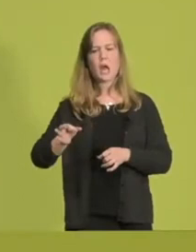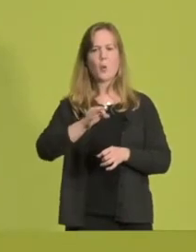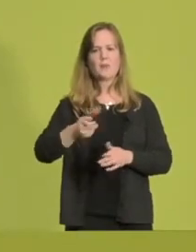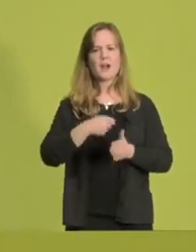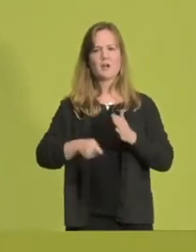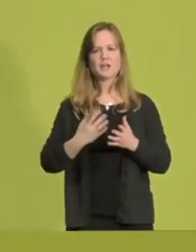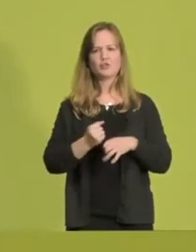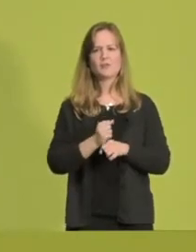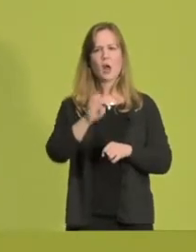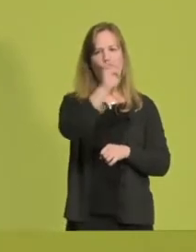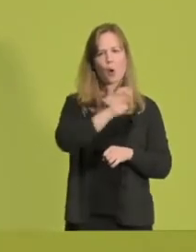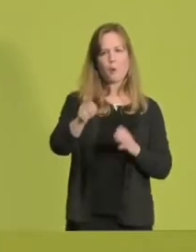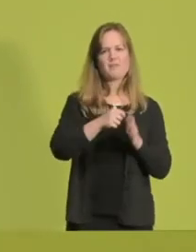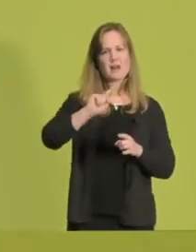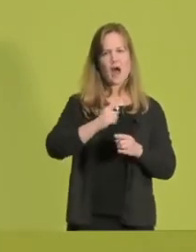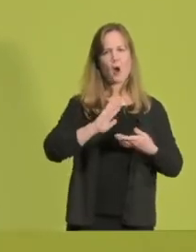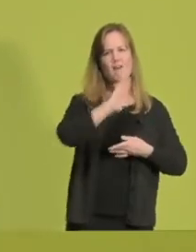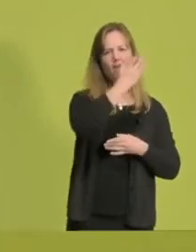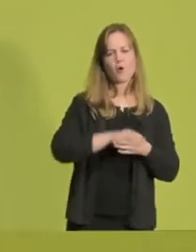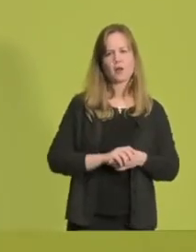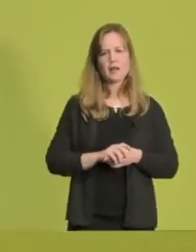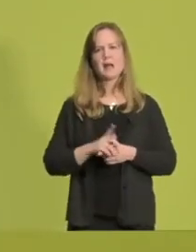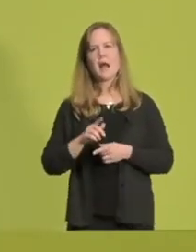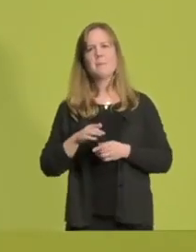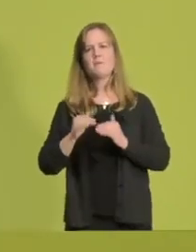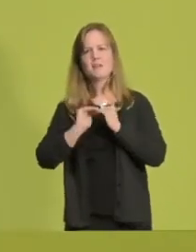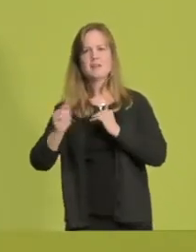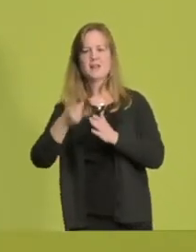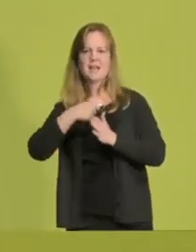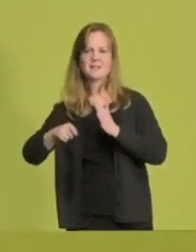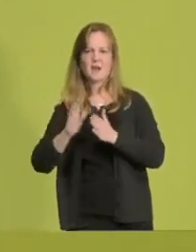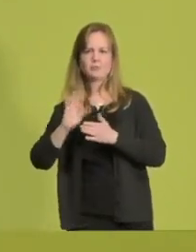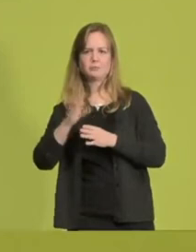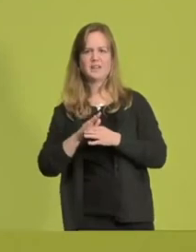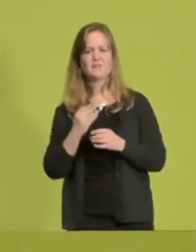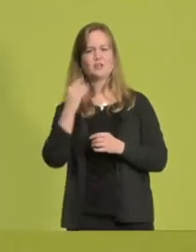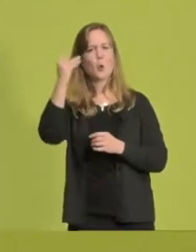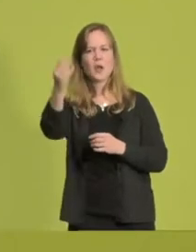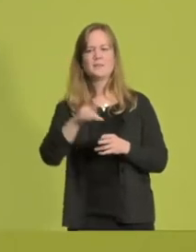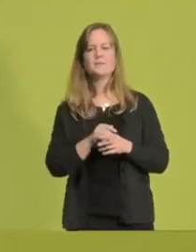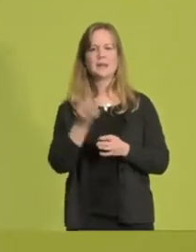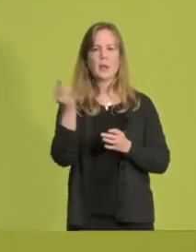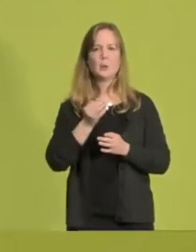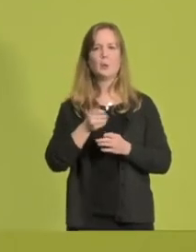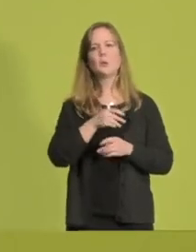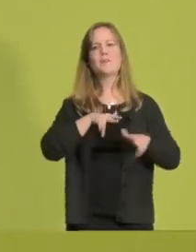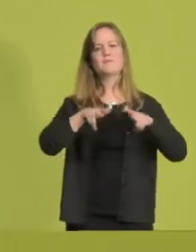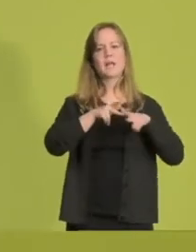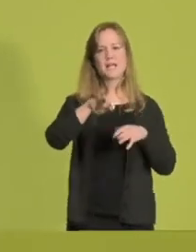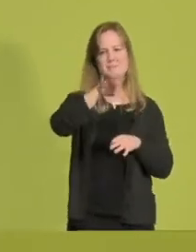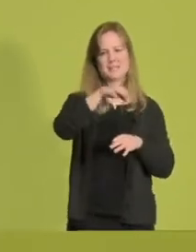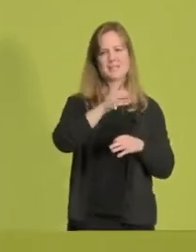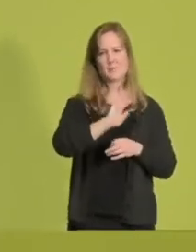die haben wir bei der Europawahl erreicht, und die sollten wir auch bei der Landtagswahl erreichen können. Dann wird es vielleicht auch was mit einem grünen Verkehrsministerium. Liebe